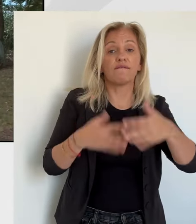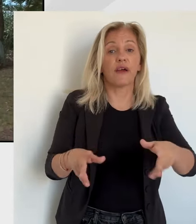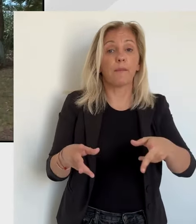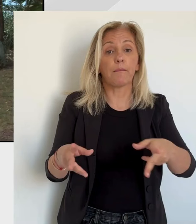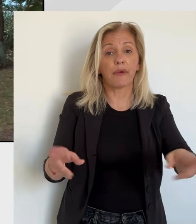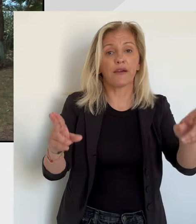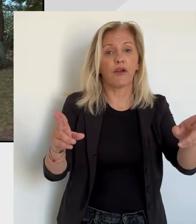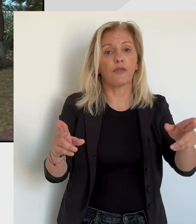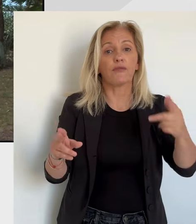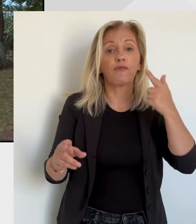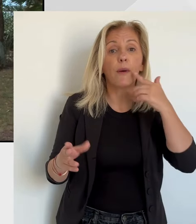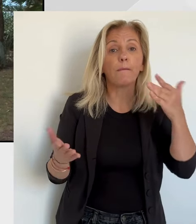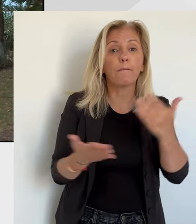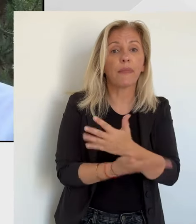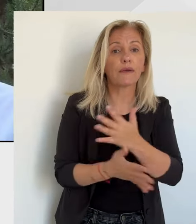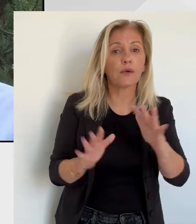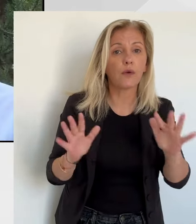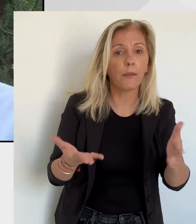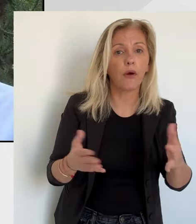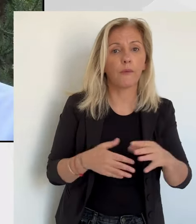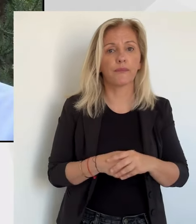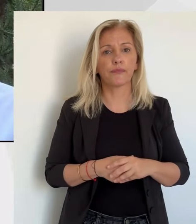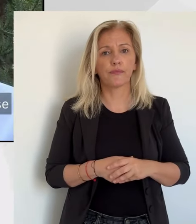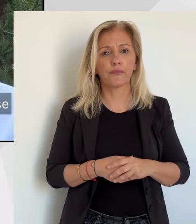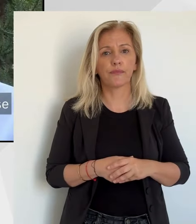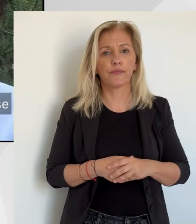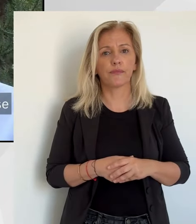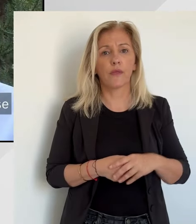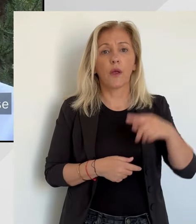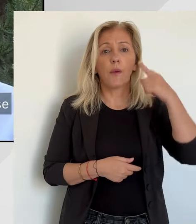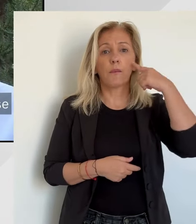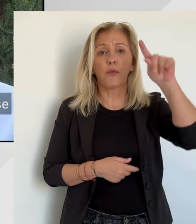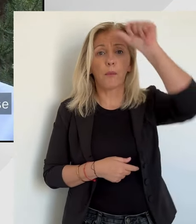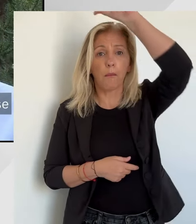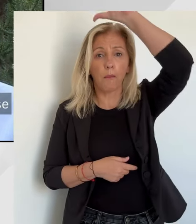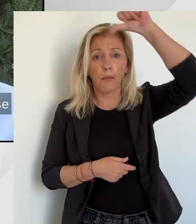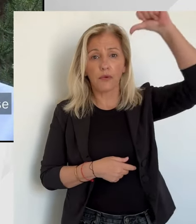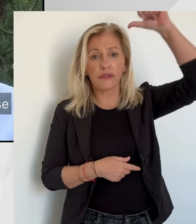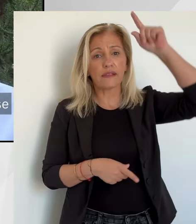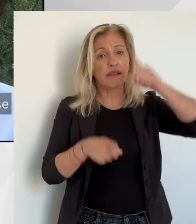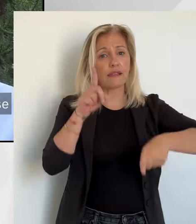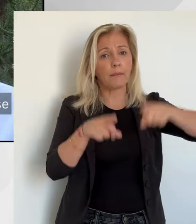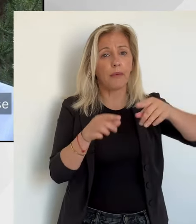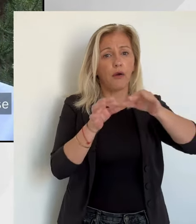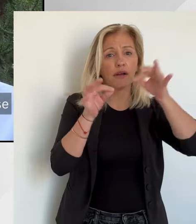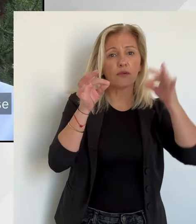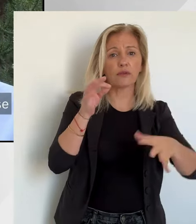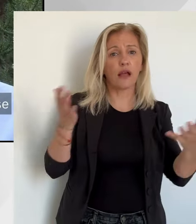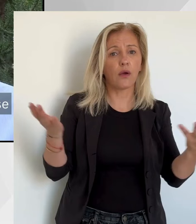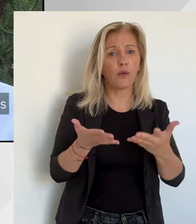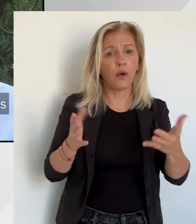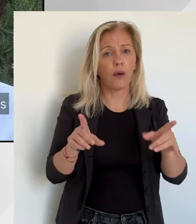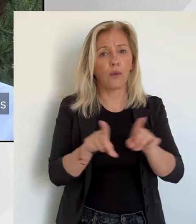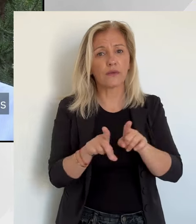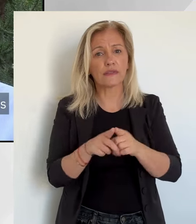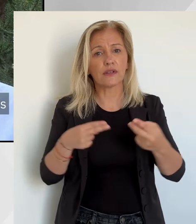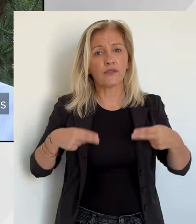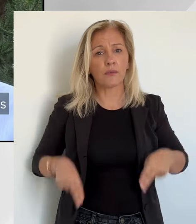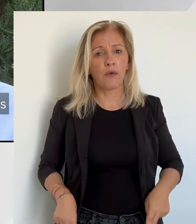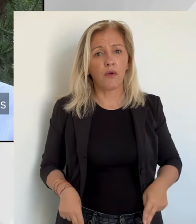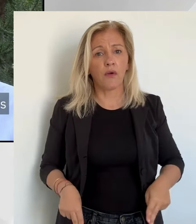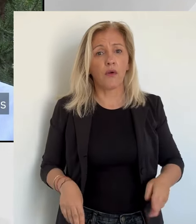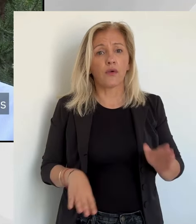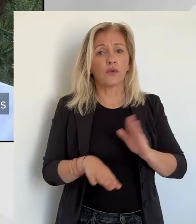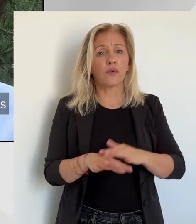'opinion. Je ne crois pas que ce sujet soit une priorité en France aujourd'hui qui traverse une grave crise